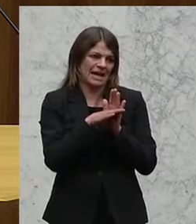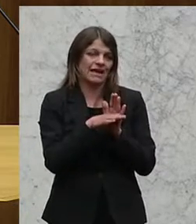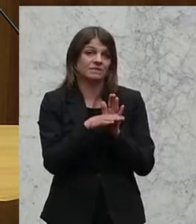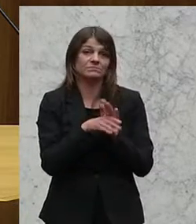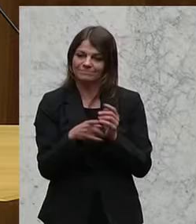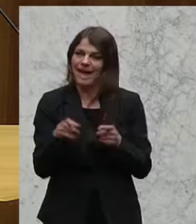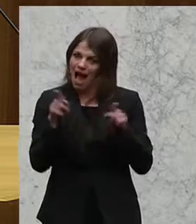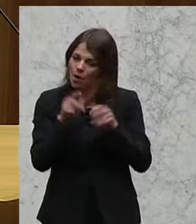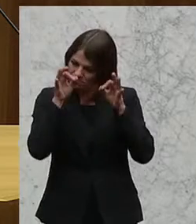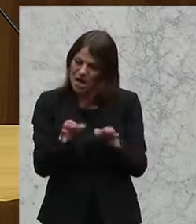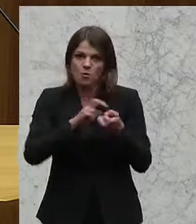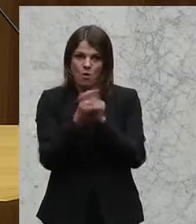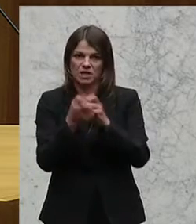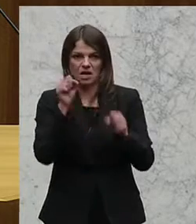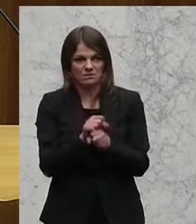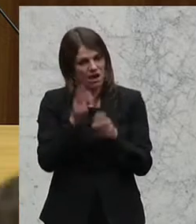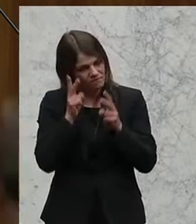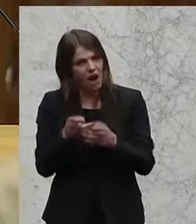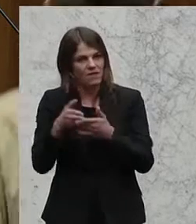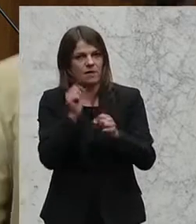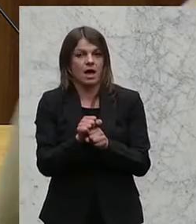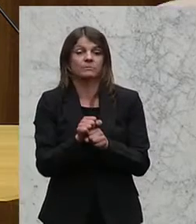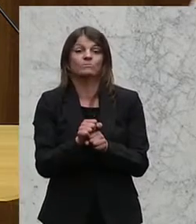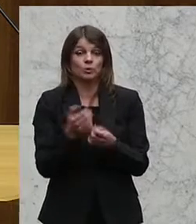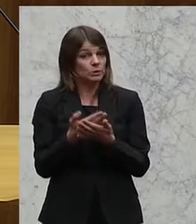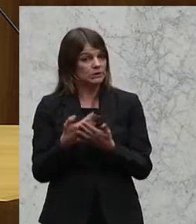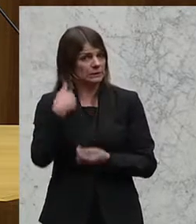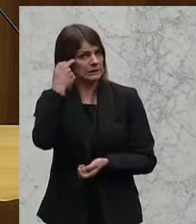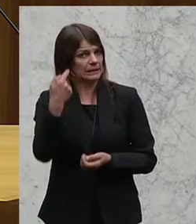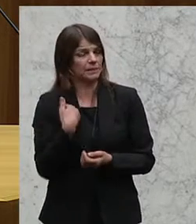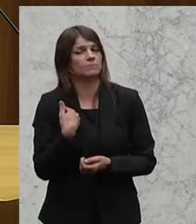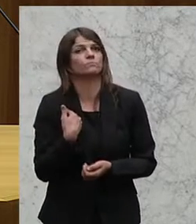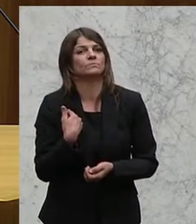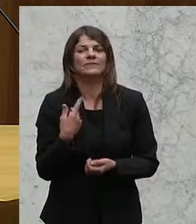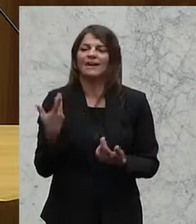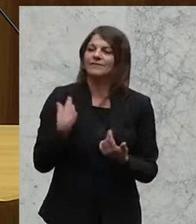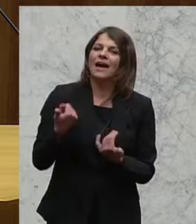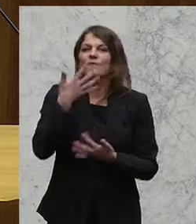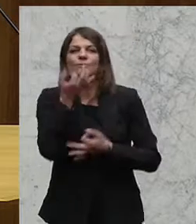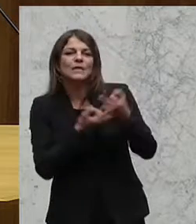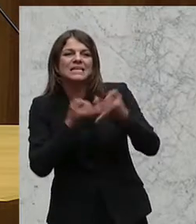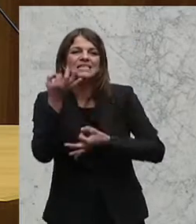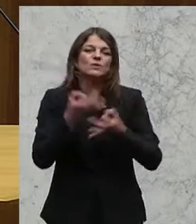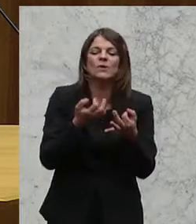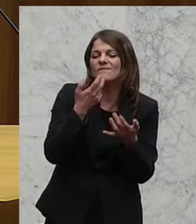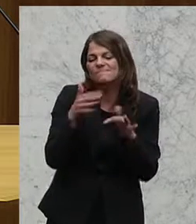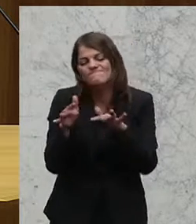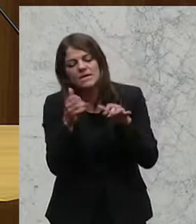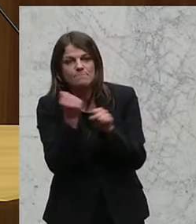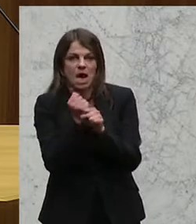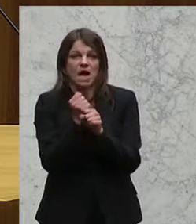Zähne hat. Und aus diesem Grunde denke ich mir, es ist wieder einmal ein Versuch, etwas zu tun,